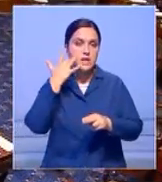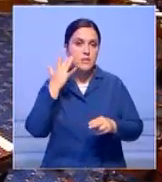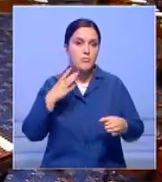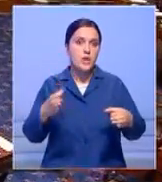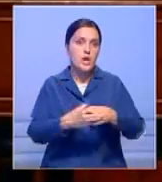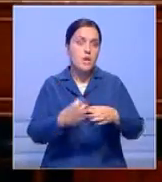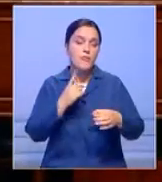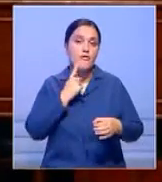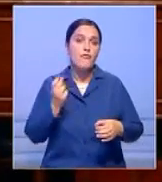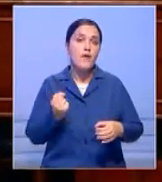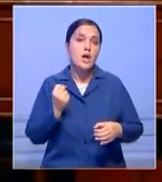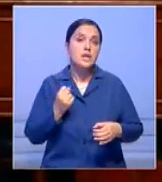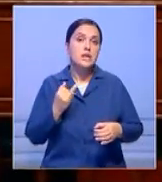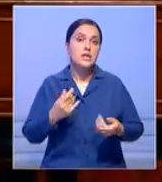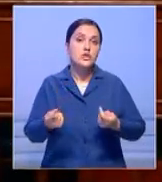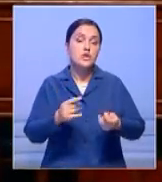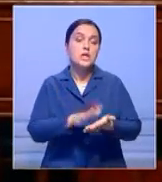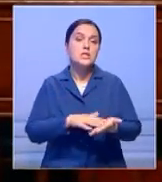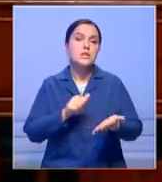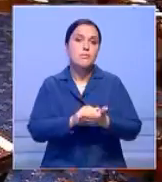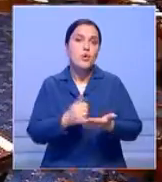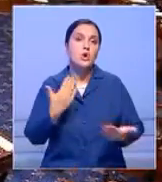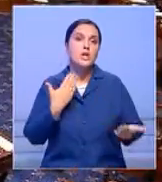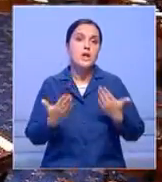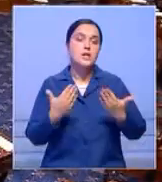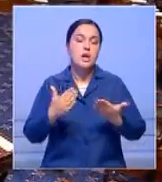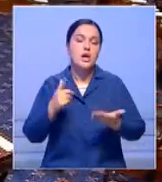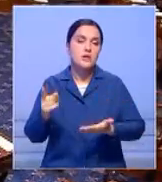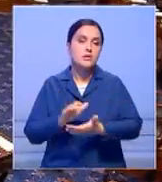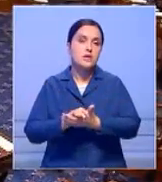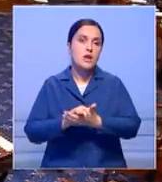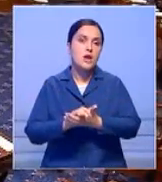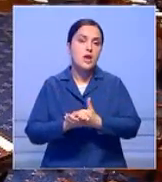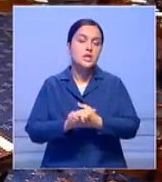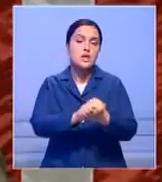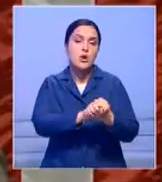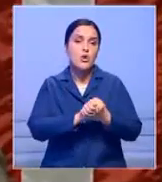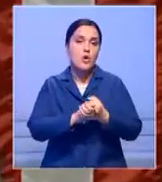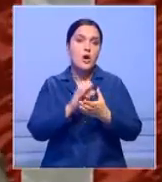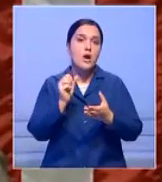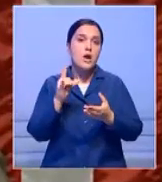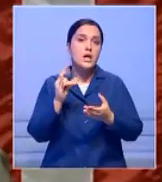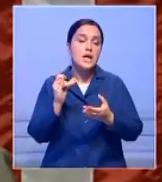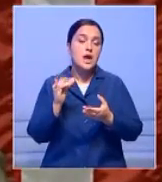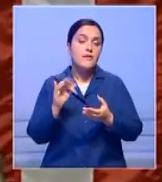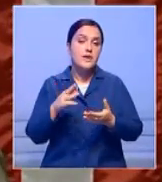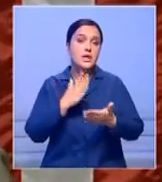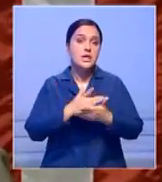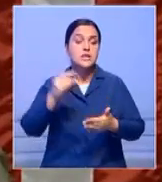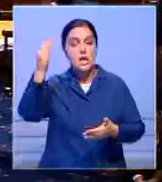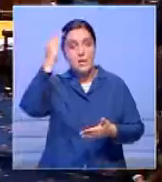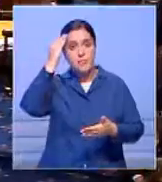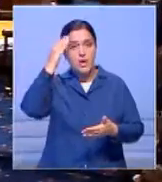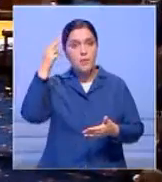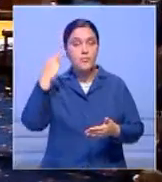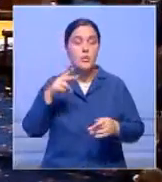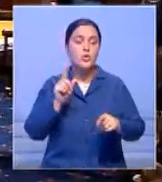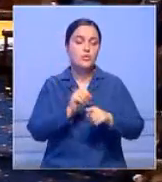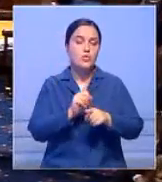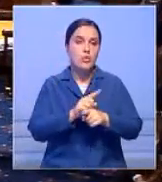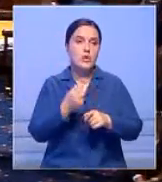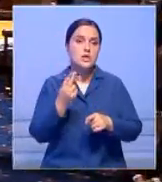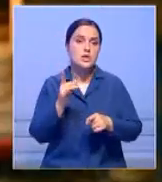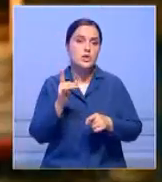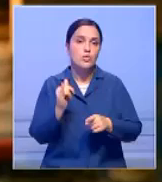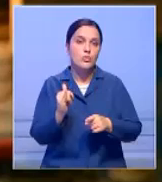военным и чиновникам, а также испортить отношения с важным союзником США в непростое время. Мнение президента поддержал и глава ЦРУ Джон